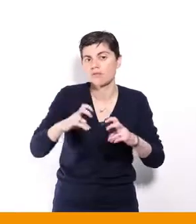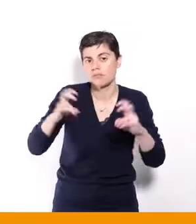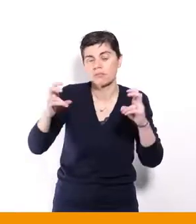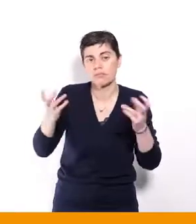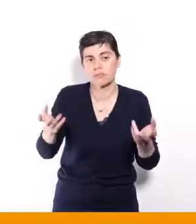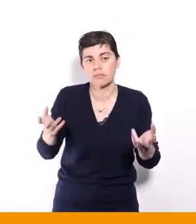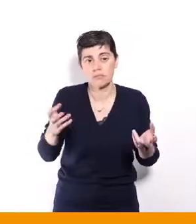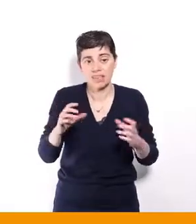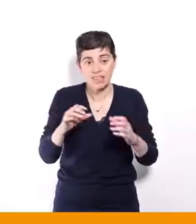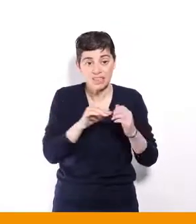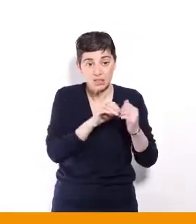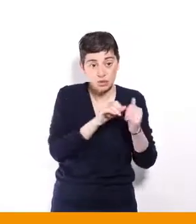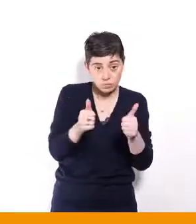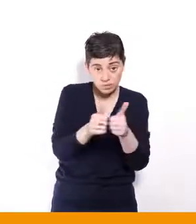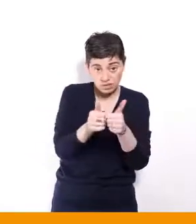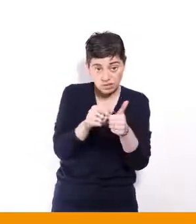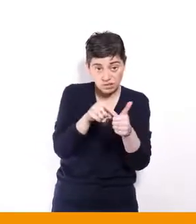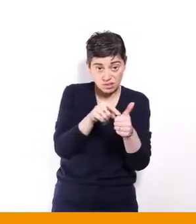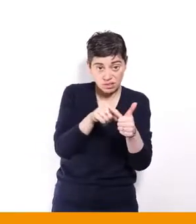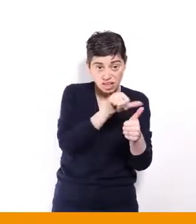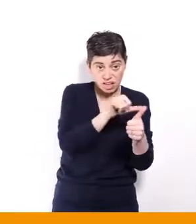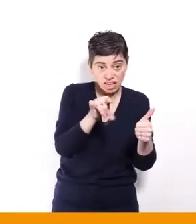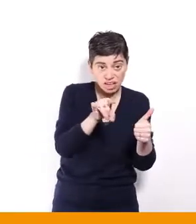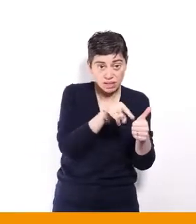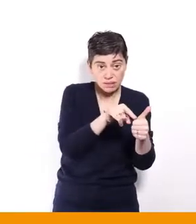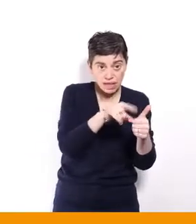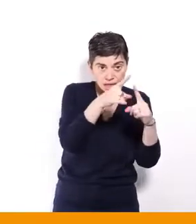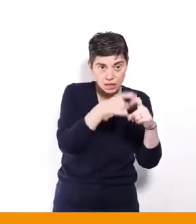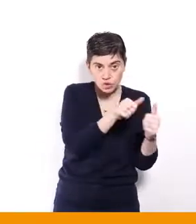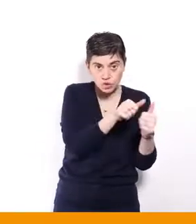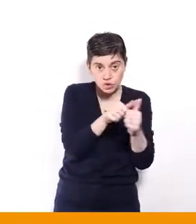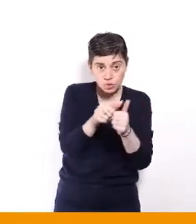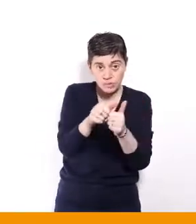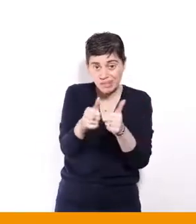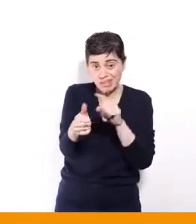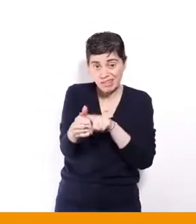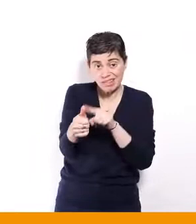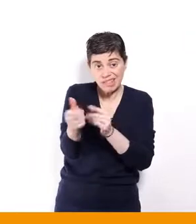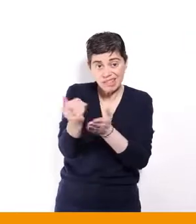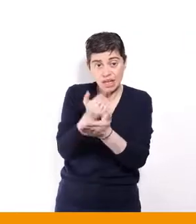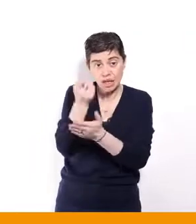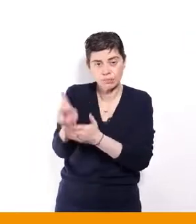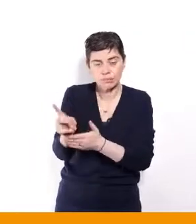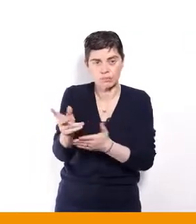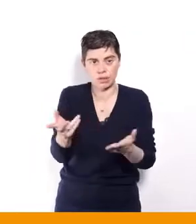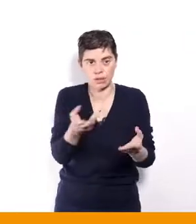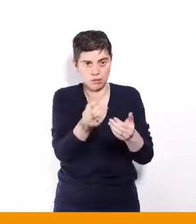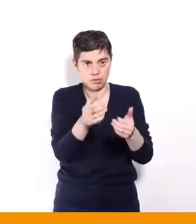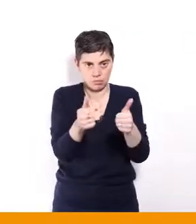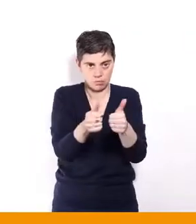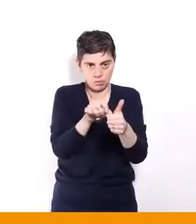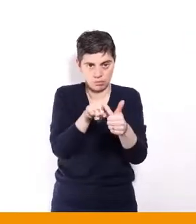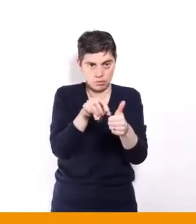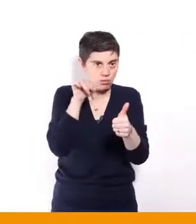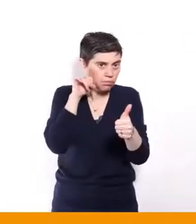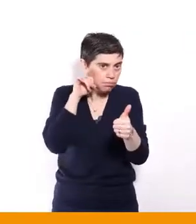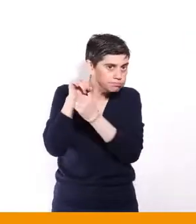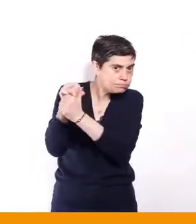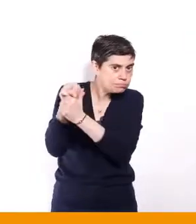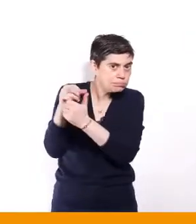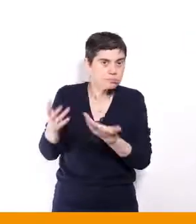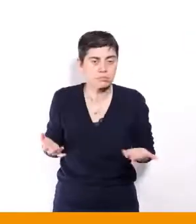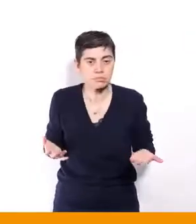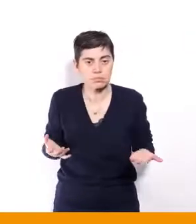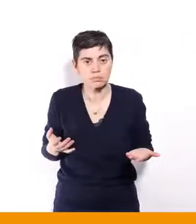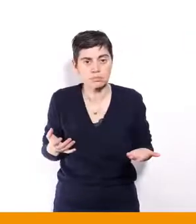du revenu du conjoint, c'est vraiment, vraiment une façon de rendre dépendant la personne. Et